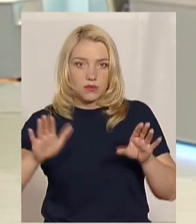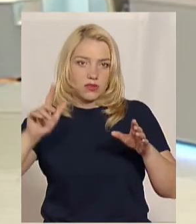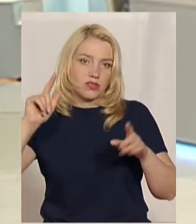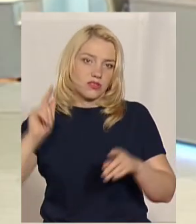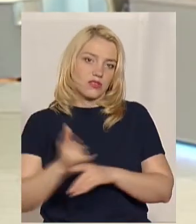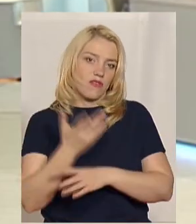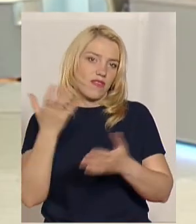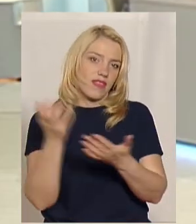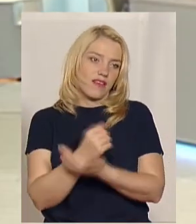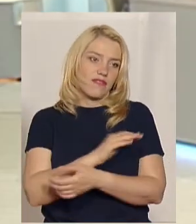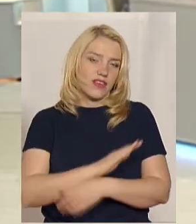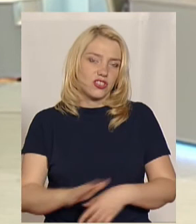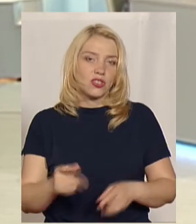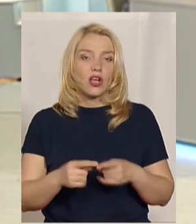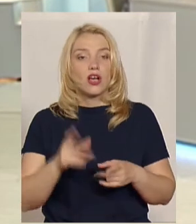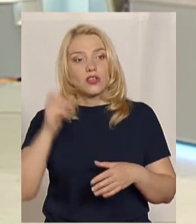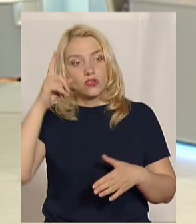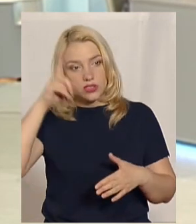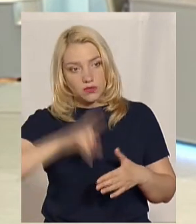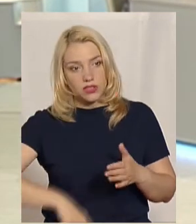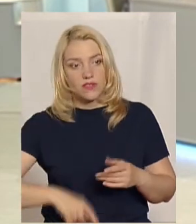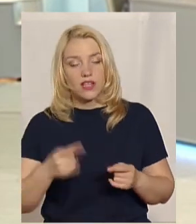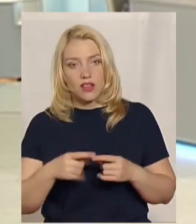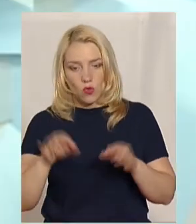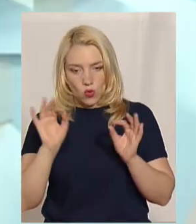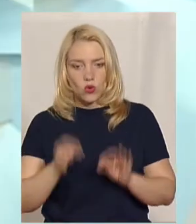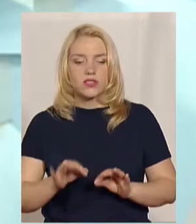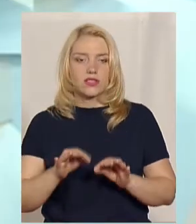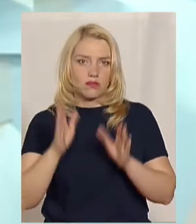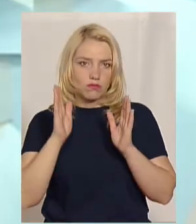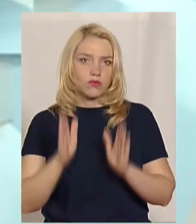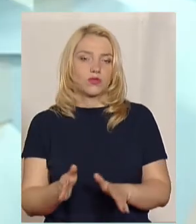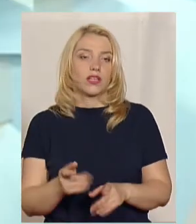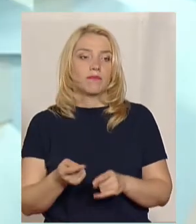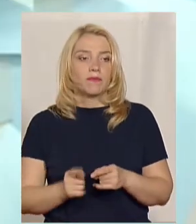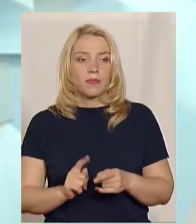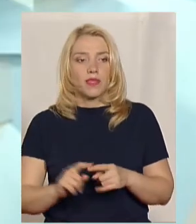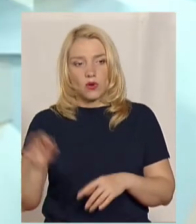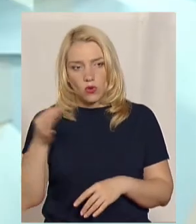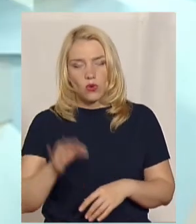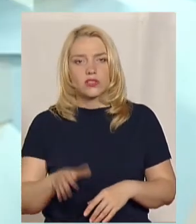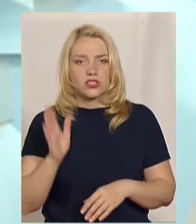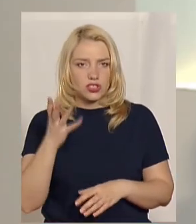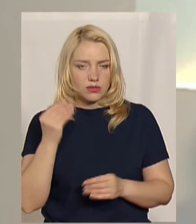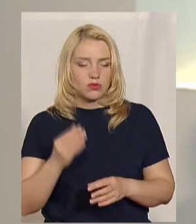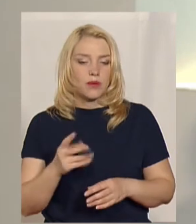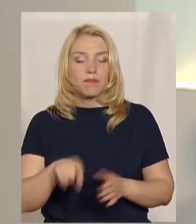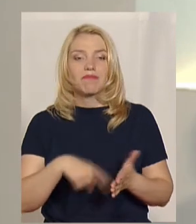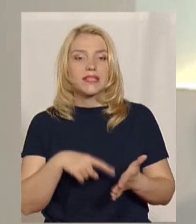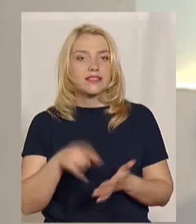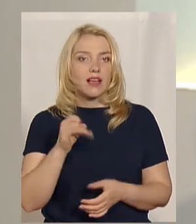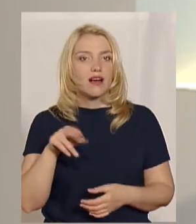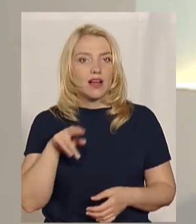не вийшло. Ну сподіваємось, що... Він на осінь буде. Він на осінь. Підше до осінь, влітку. Міська рада.